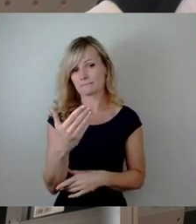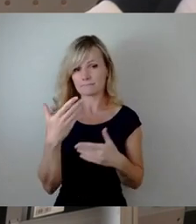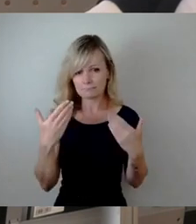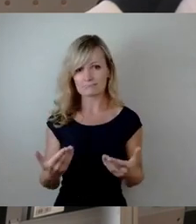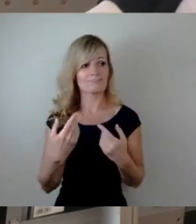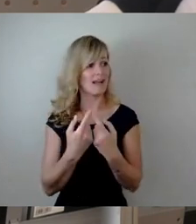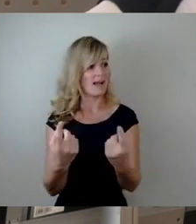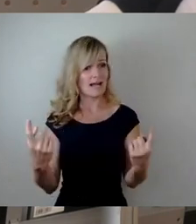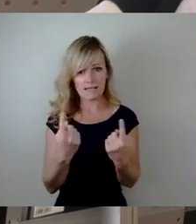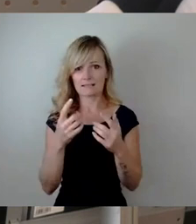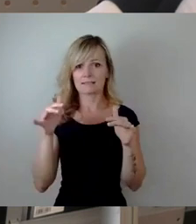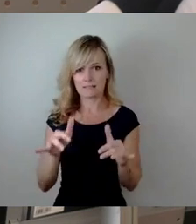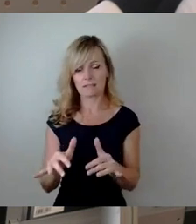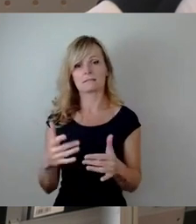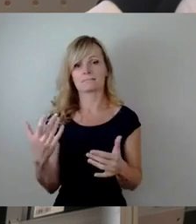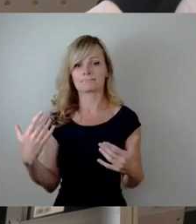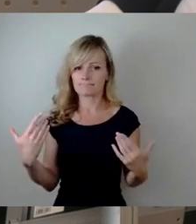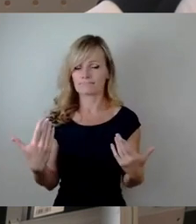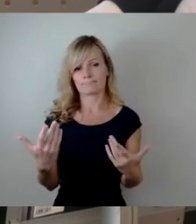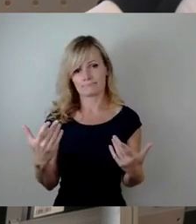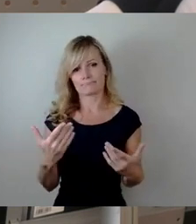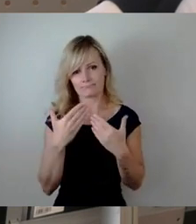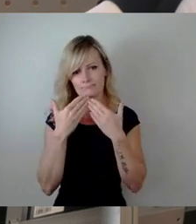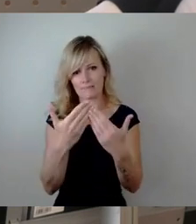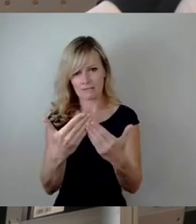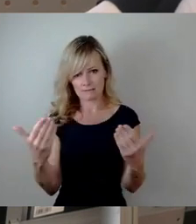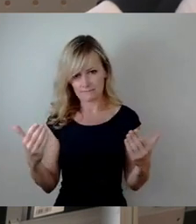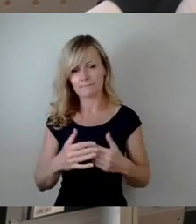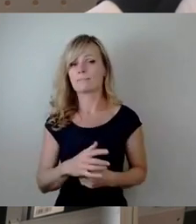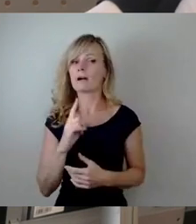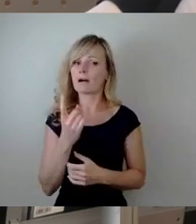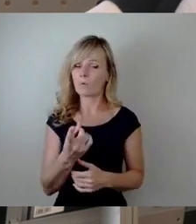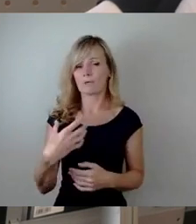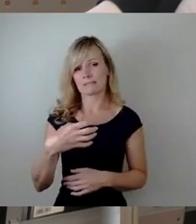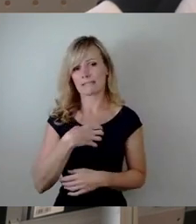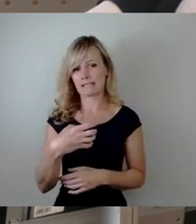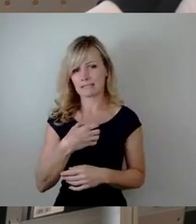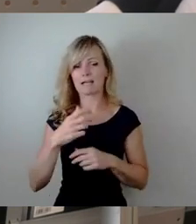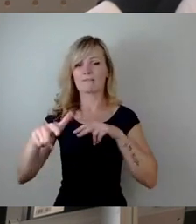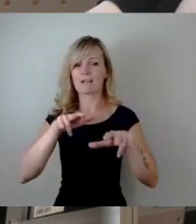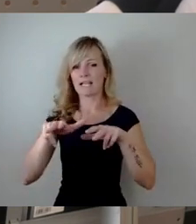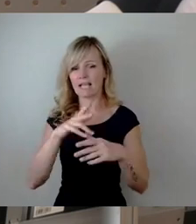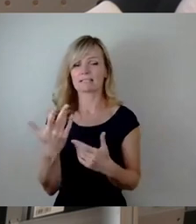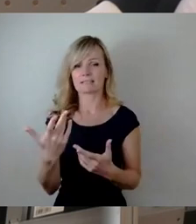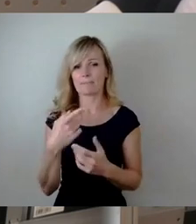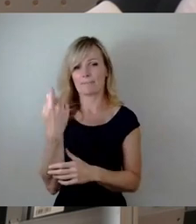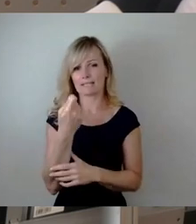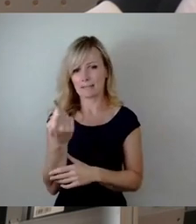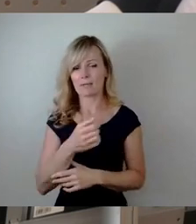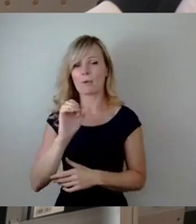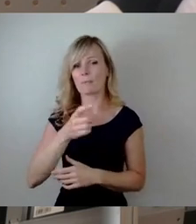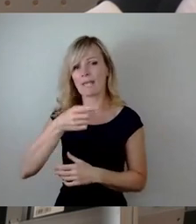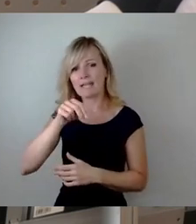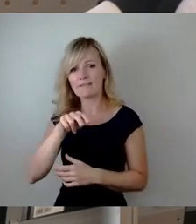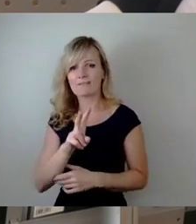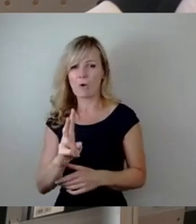ausdrücklich aussprechen. Mein Dank gilt auch den Dresdner Verkehrsbetrieben, die den ÖPNV fast nahtlos am Laufen